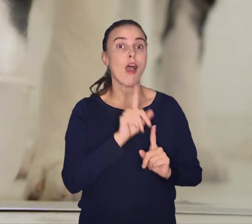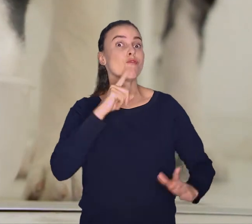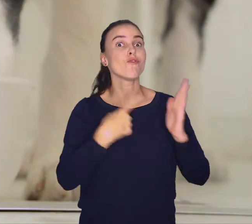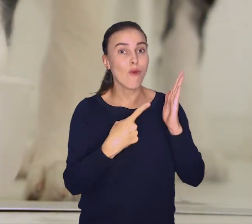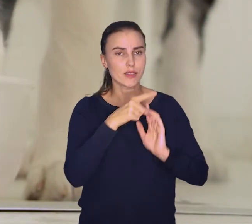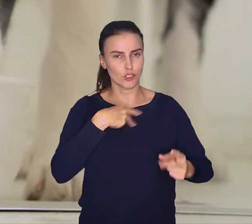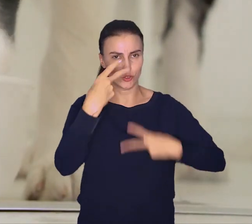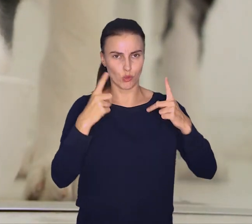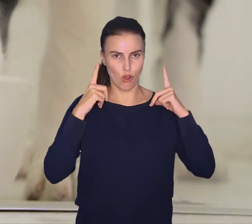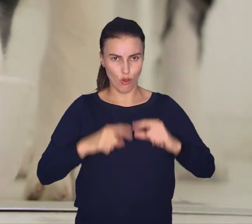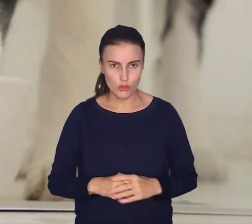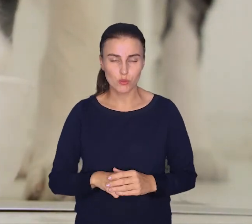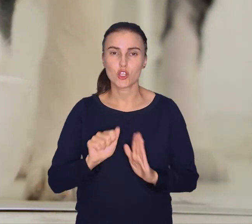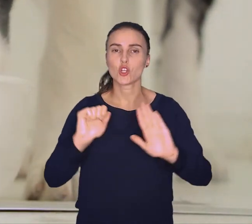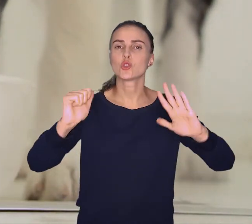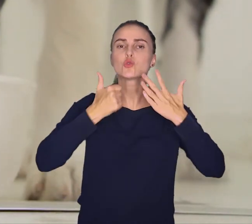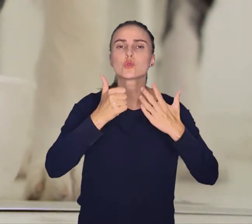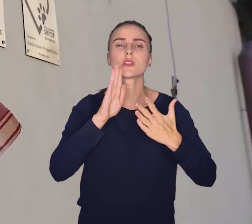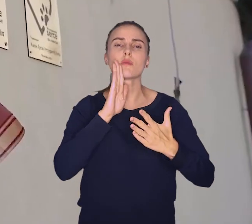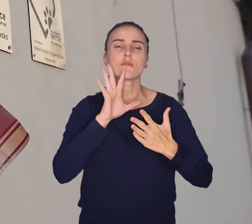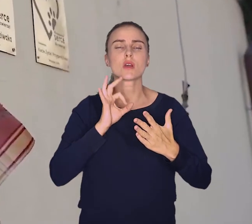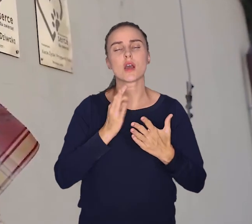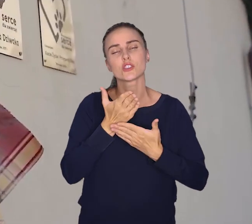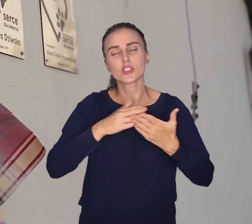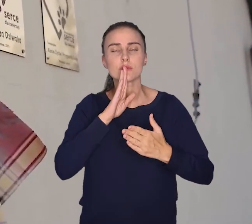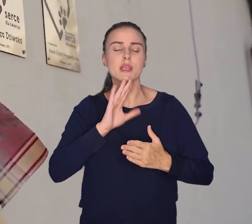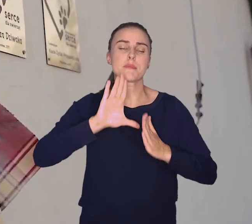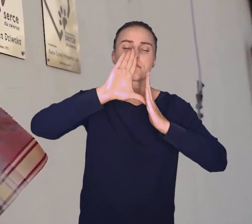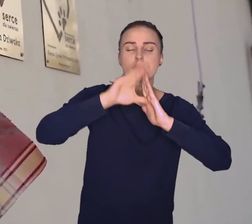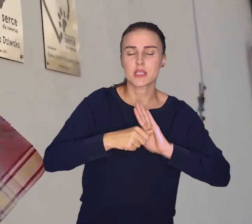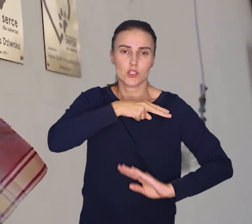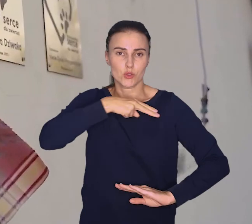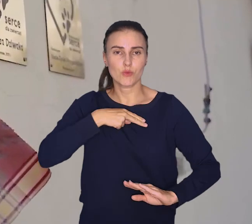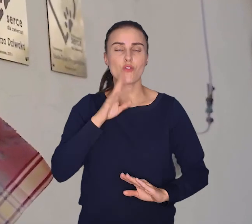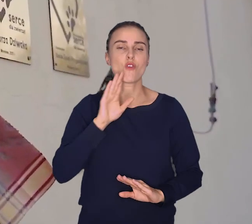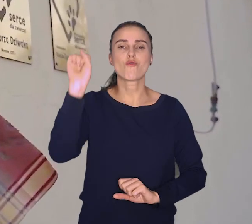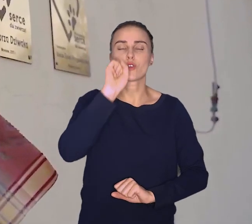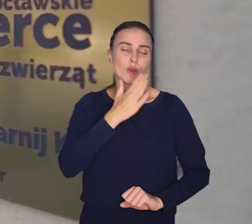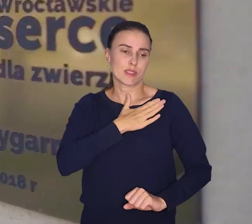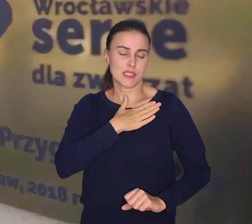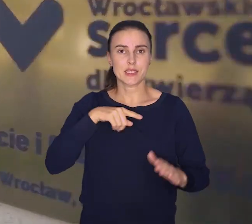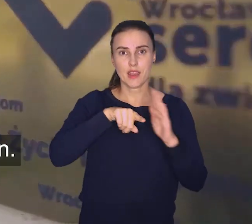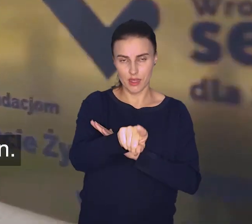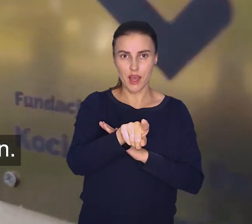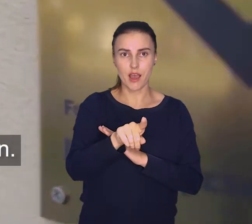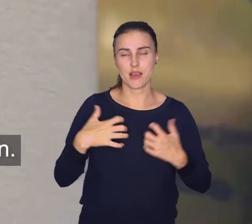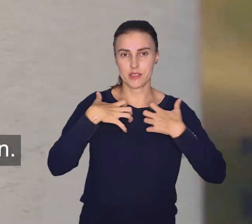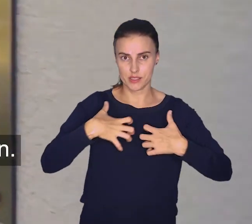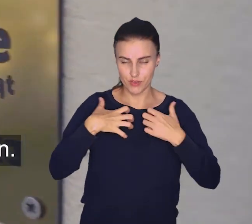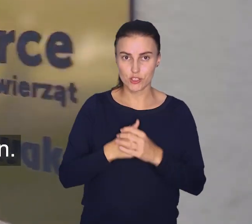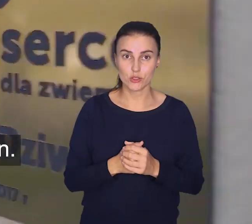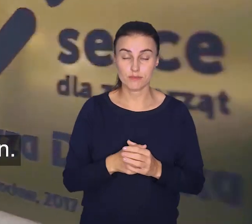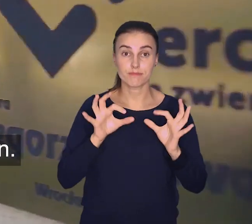I właśnie takich ludzi szukamy. Do szóstej edycji miejskiego odznaczenia Wrocławskie Serce dla Zwierząt. Wśród